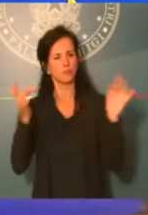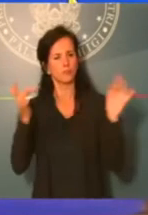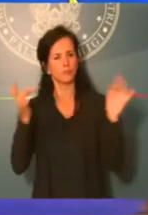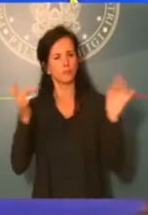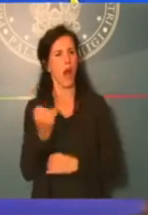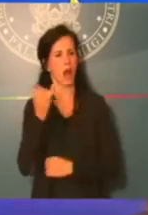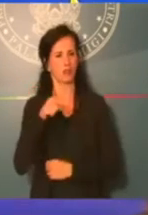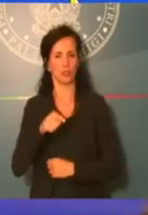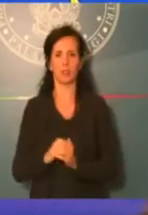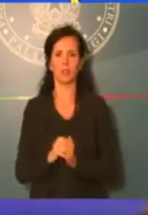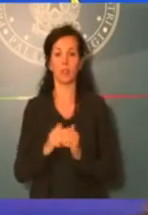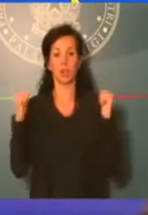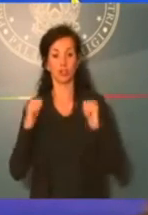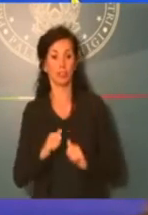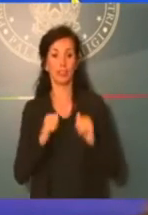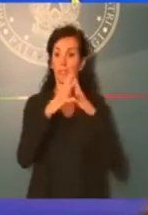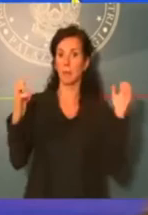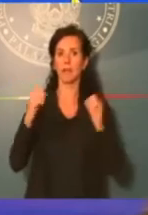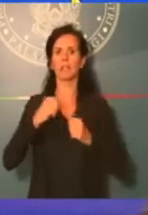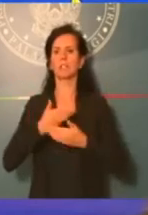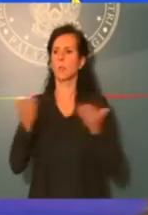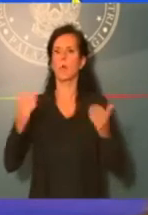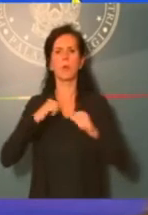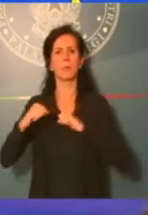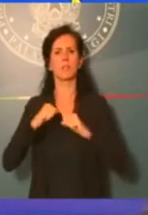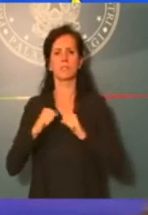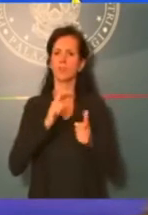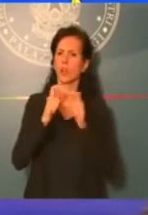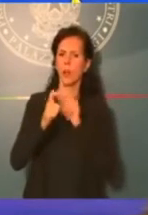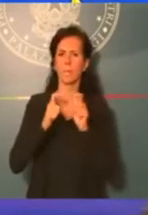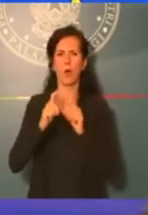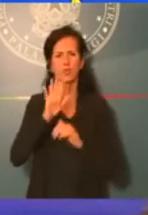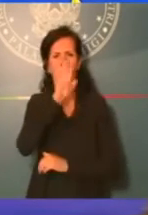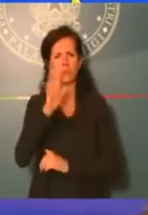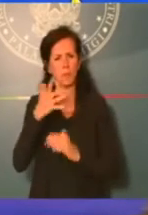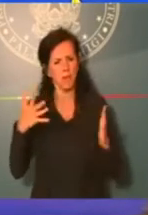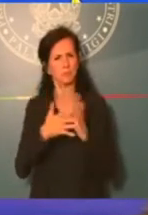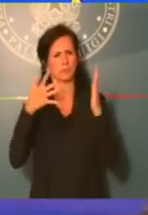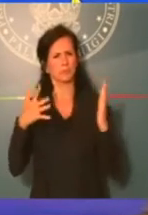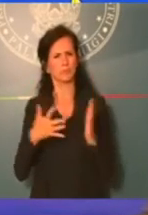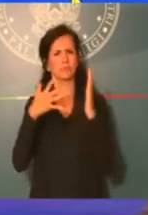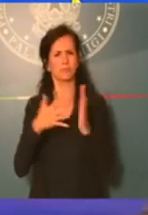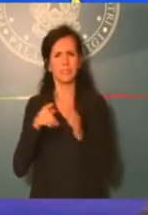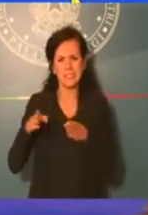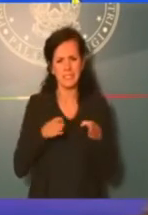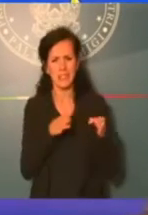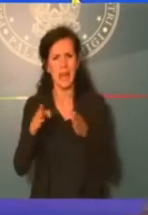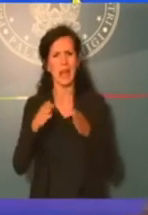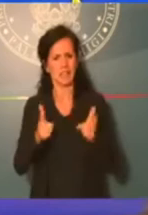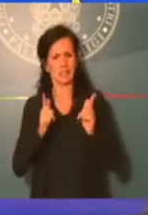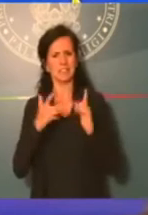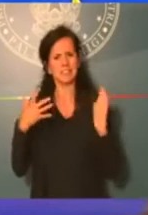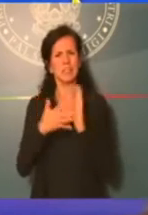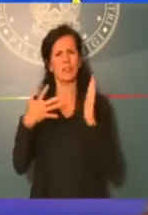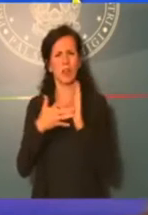cittadini, le imprese e la pubblica amministrazione è un percorso ad ostacoli, una strada tortuosa, piena di buche, di